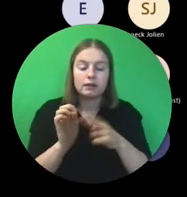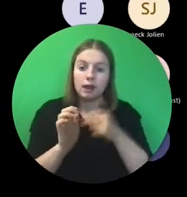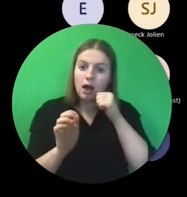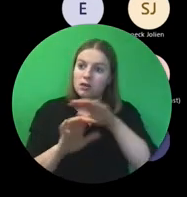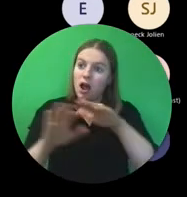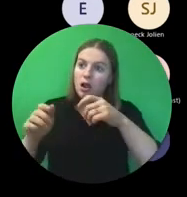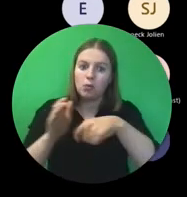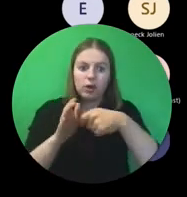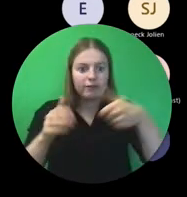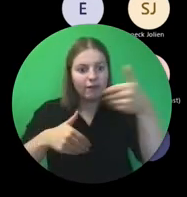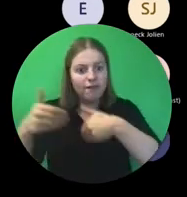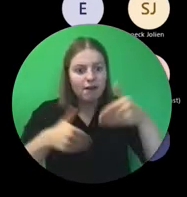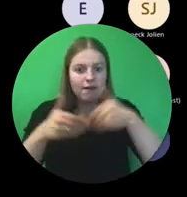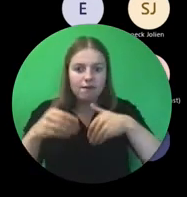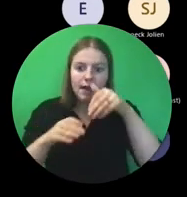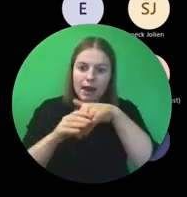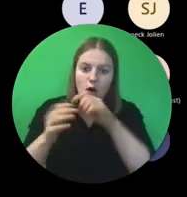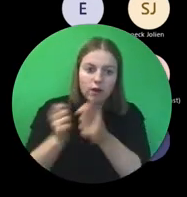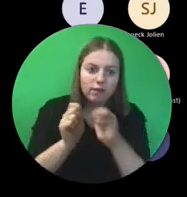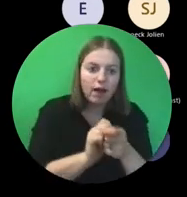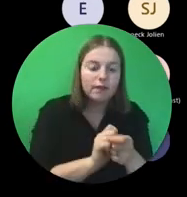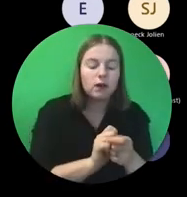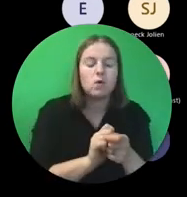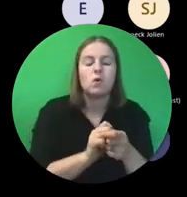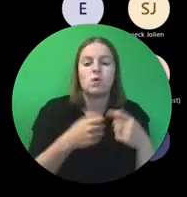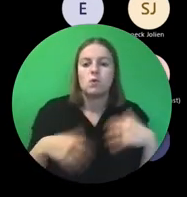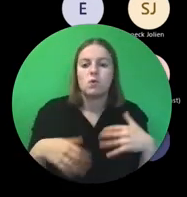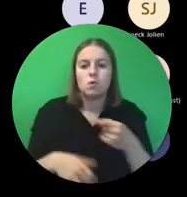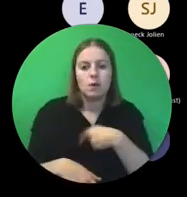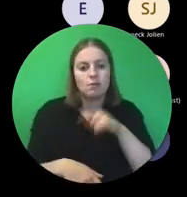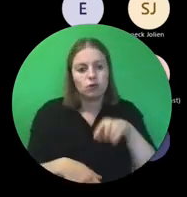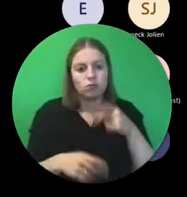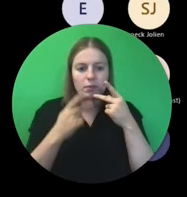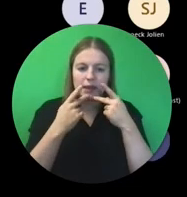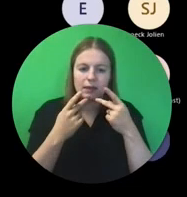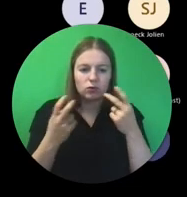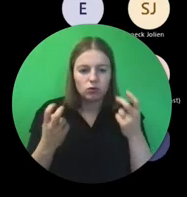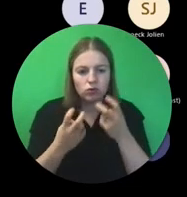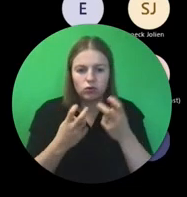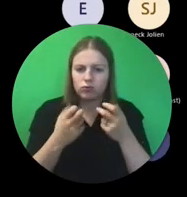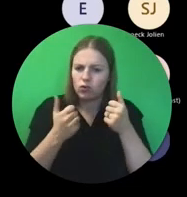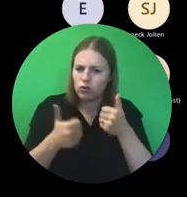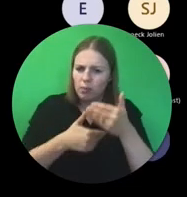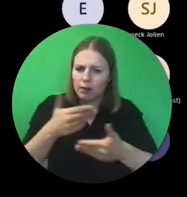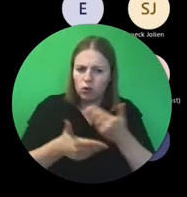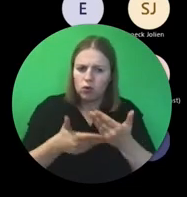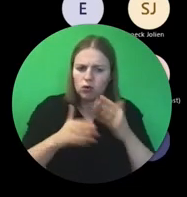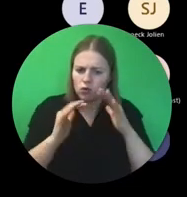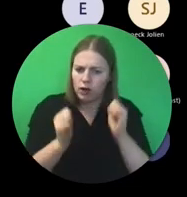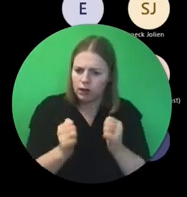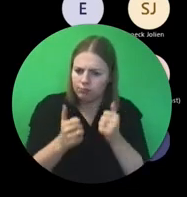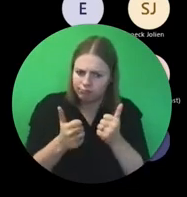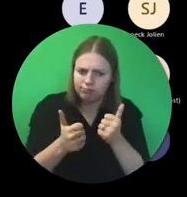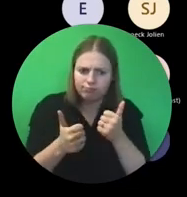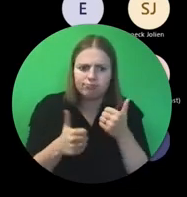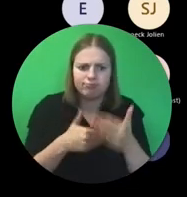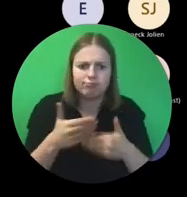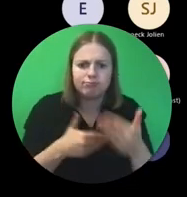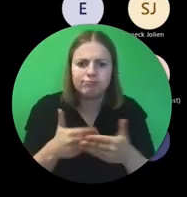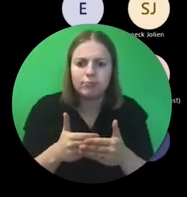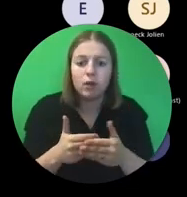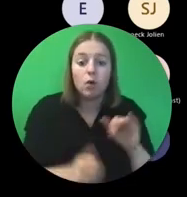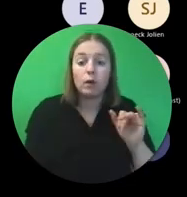vragen. Dan moeten we een methode vinden dat dit haalbaar blijft. Sowieso niet